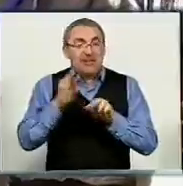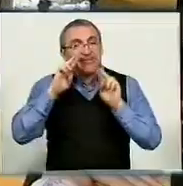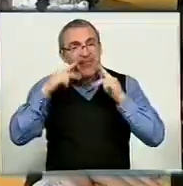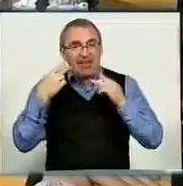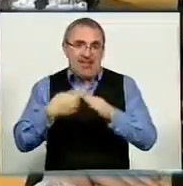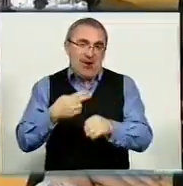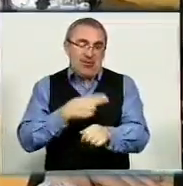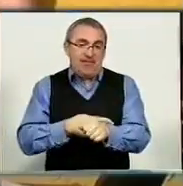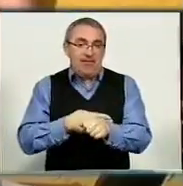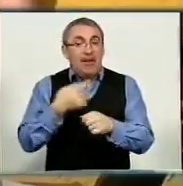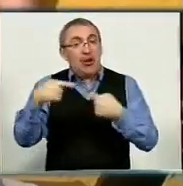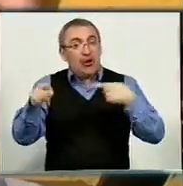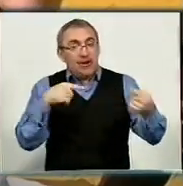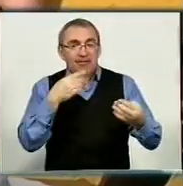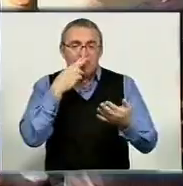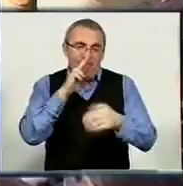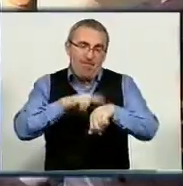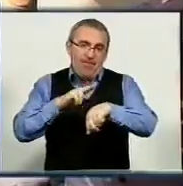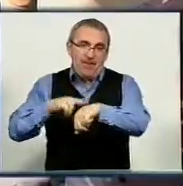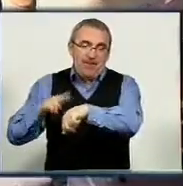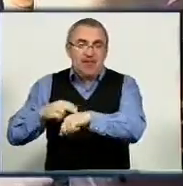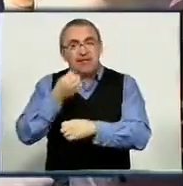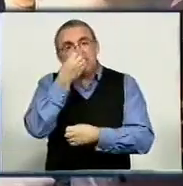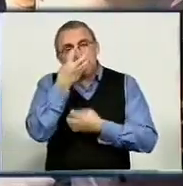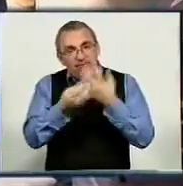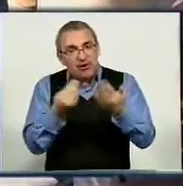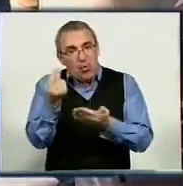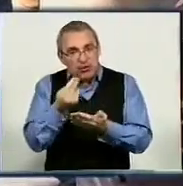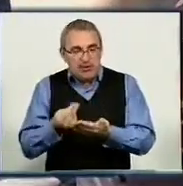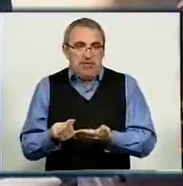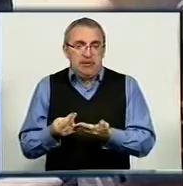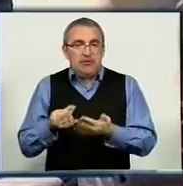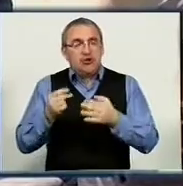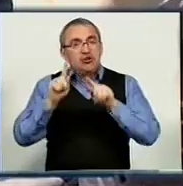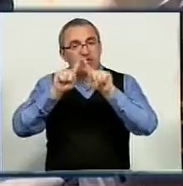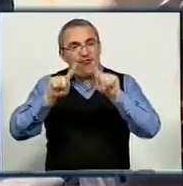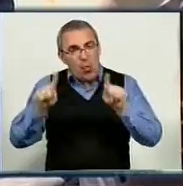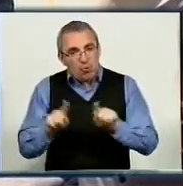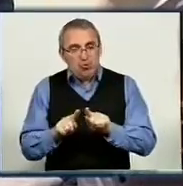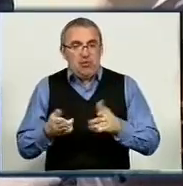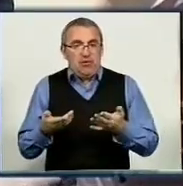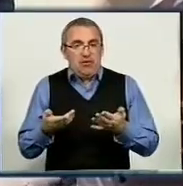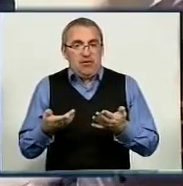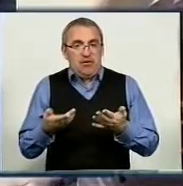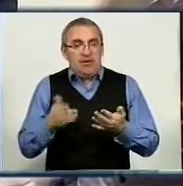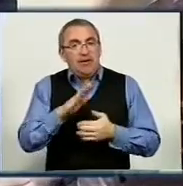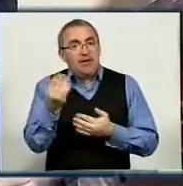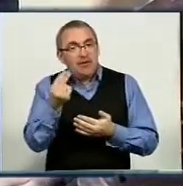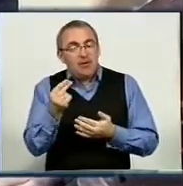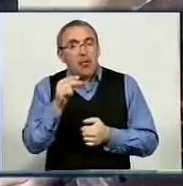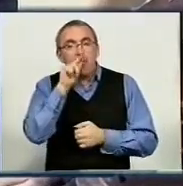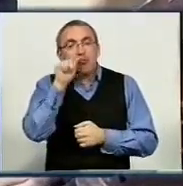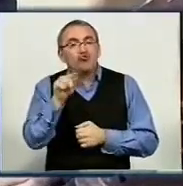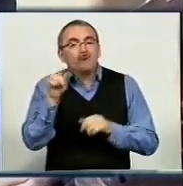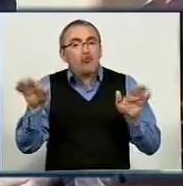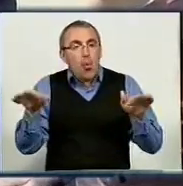Інших прикрашали бодіартом. Цвіточки рисували, зв'язки, рисували дівчатку маленьку пчелку.